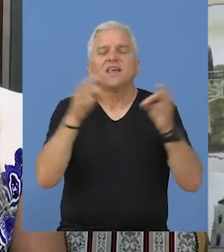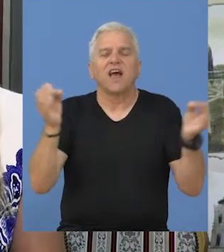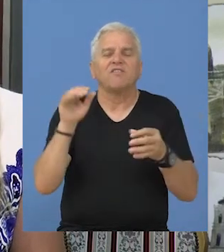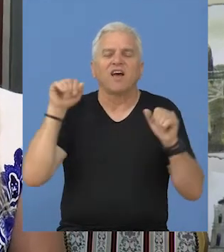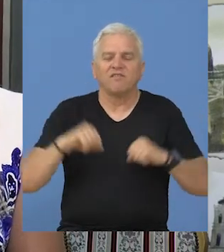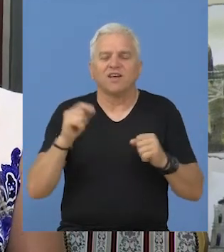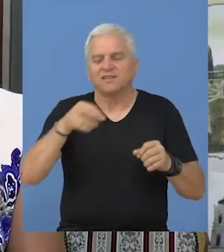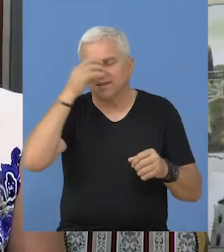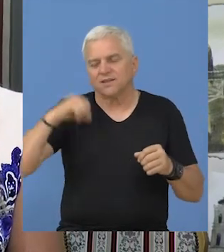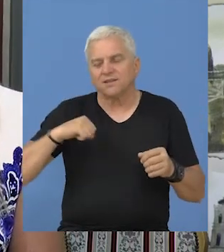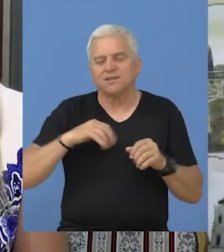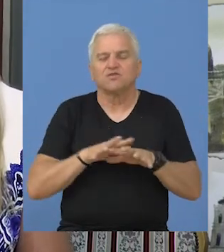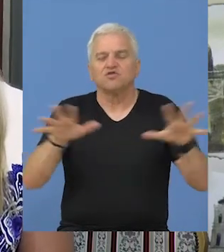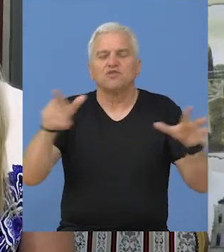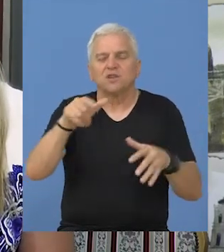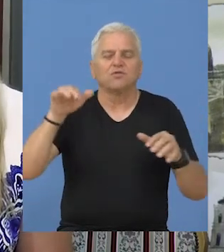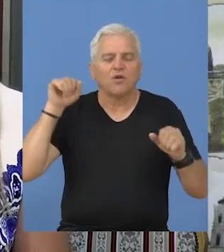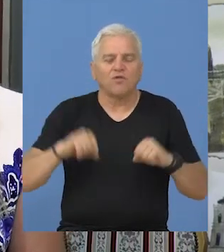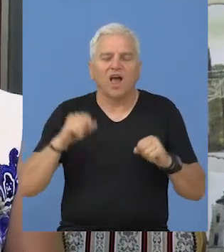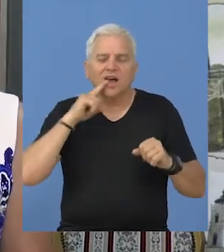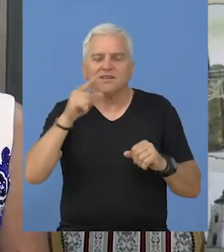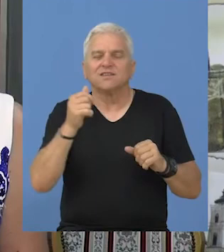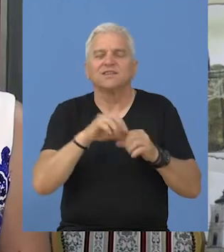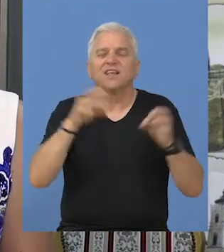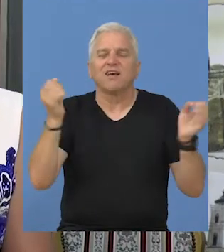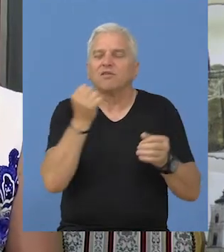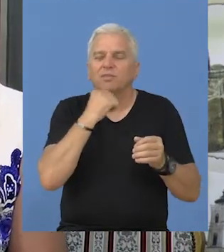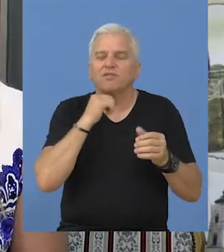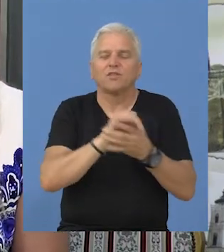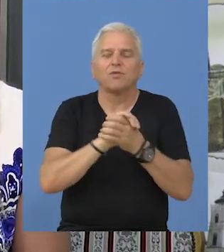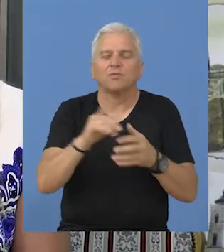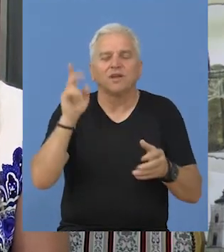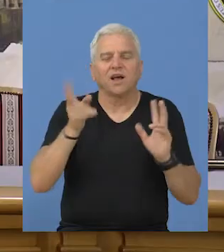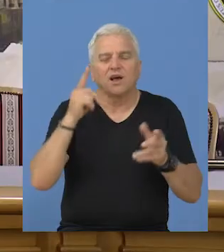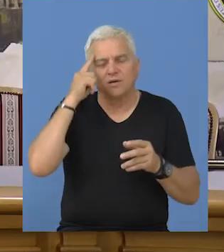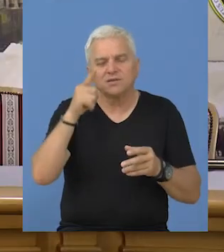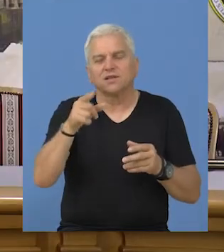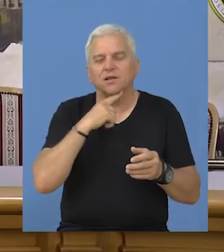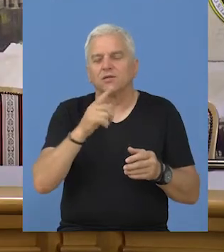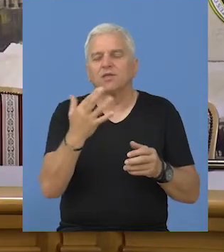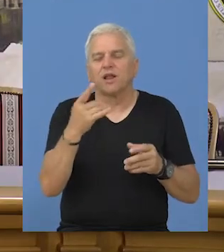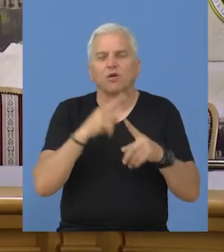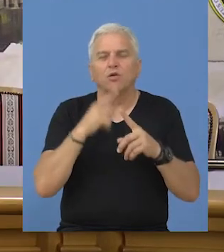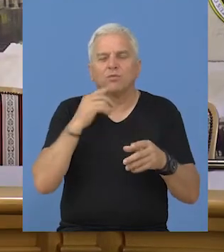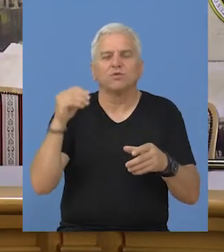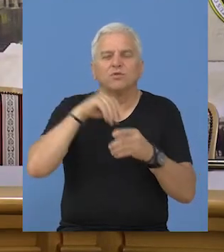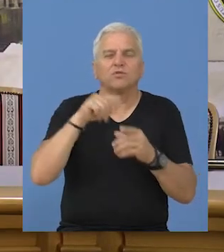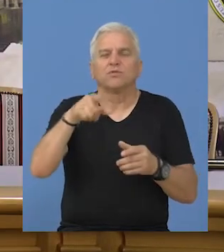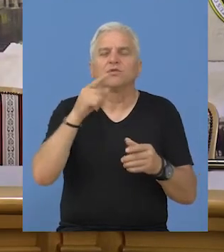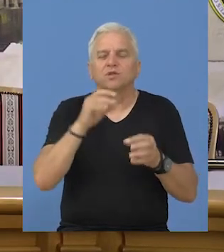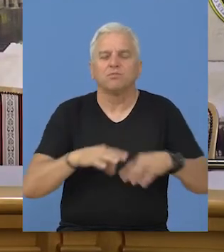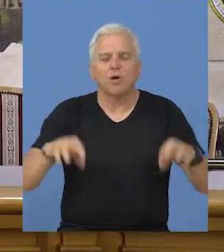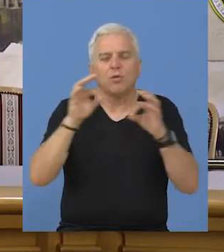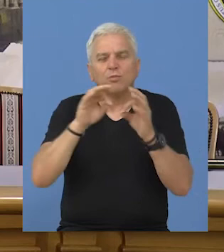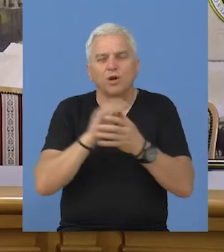vlasti u opštini Bečoj su zainteresoni da prošire tu saradnju i na projekte javno-privatnog partnerstva. Kao što znate, mi smo već nekoliko